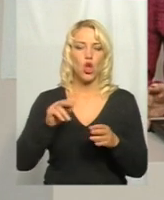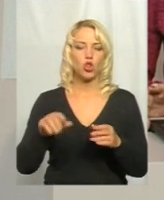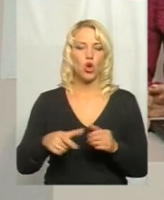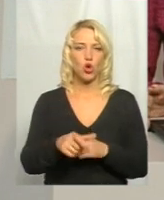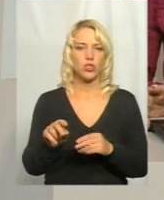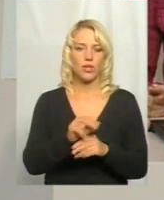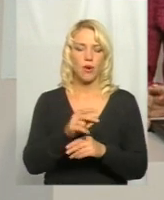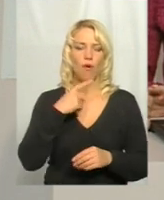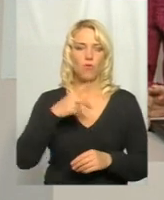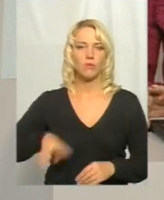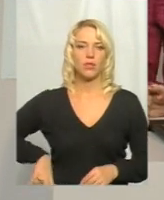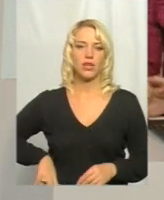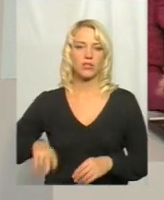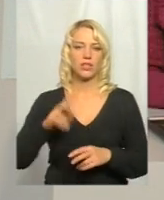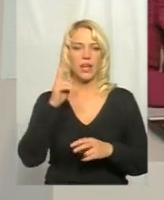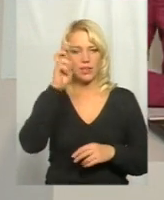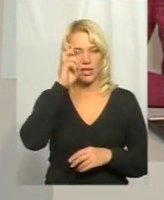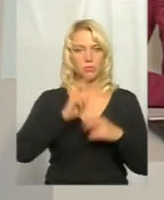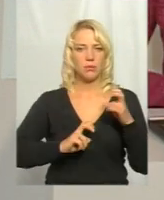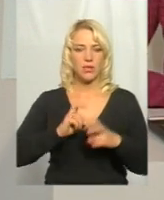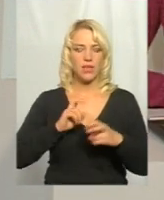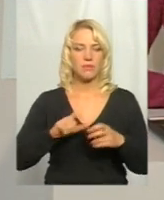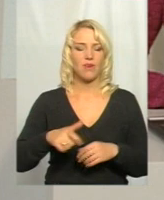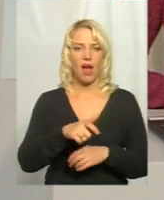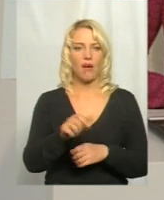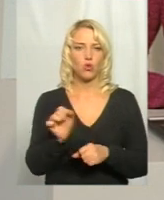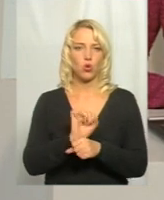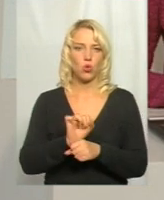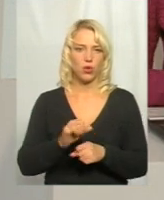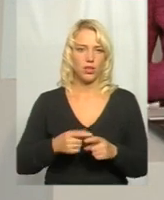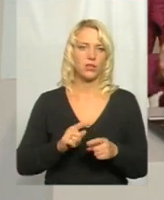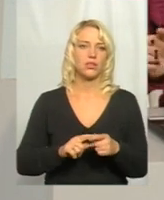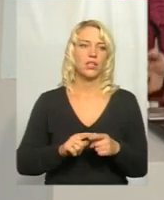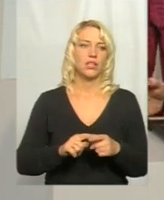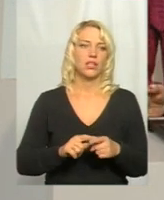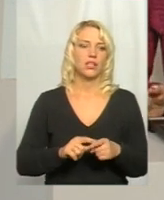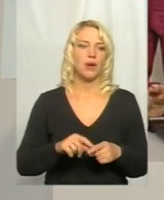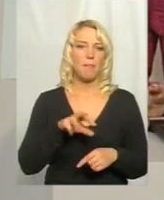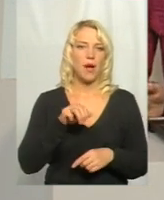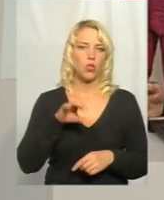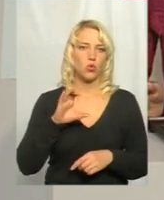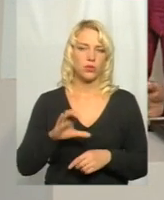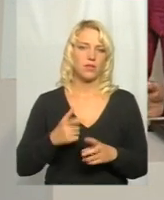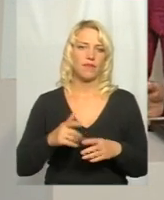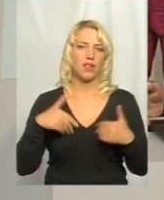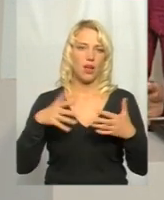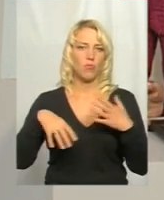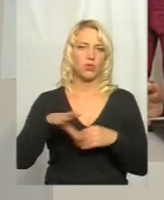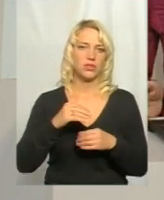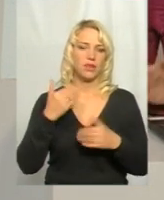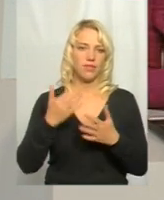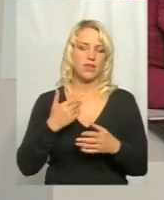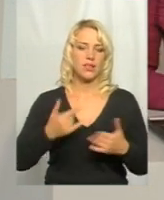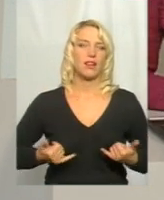директором Держпідприємства служба місцевих автодоріг Сергієм Матусом. Добрий вечір. Добрий вечір. Вітаємо усіх. Для вас у студії